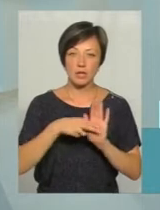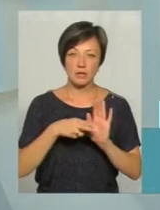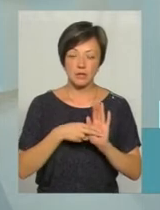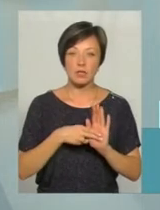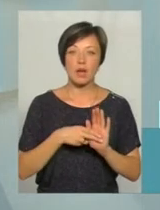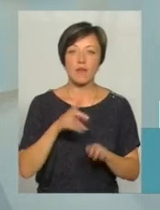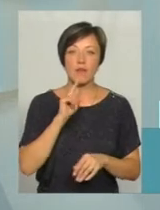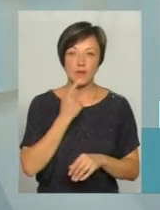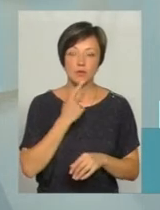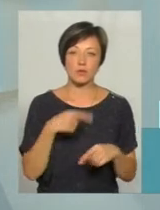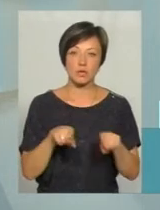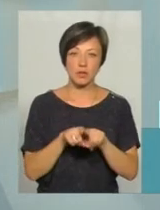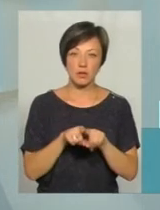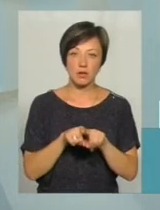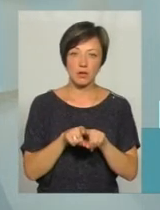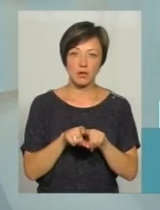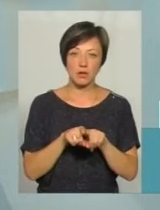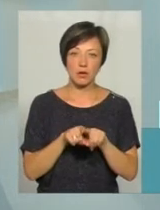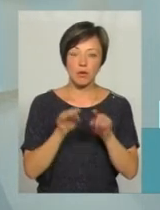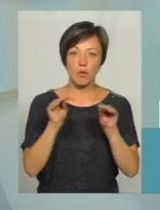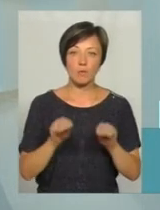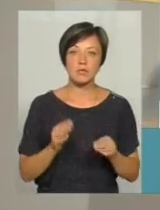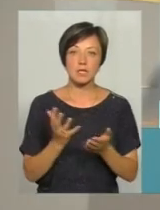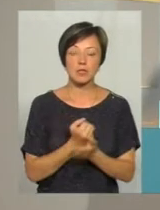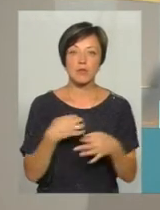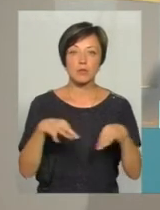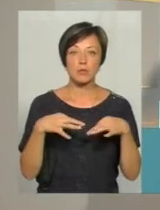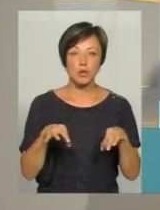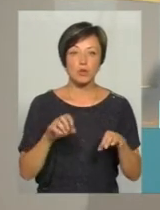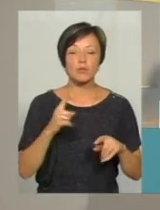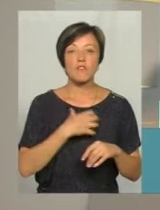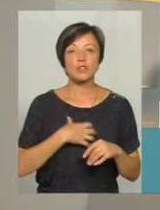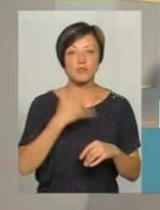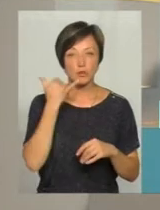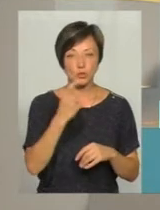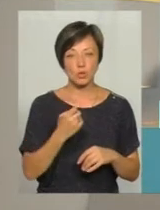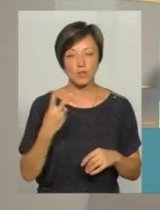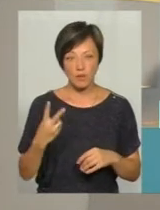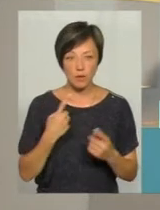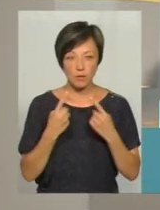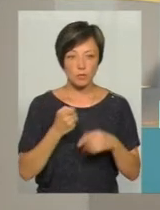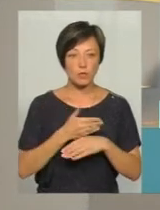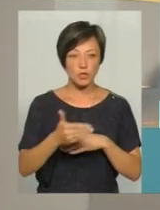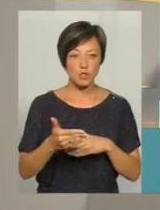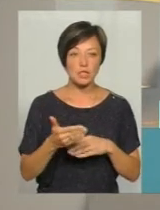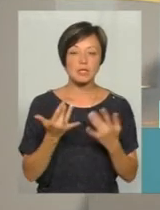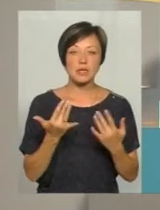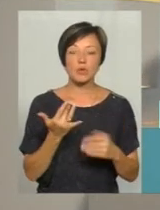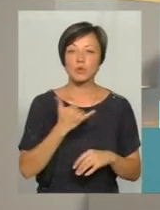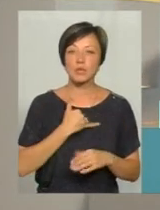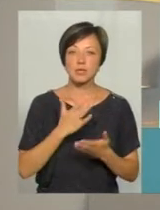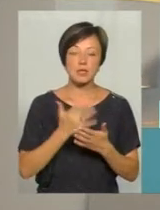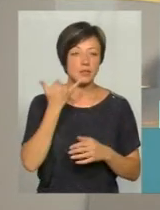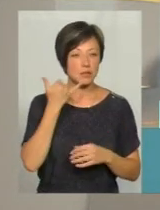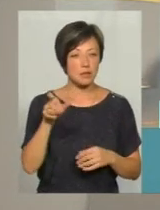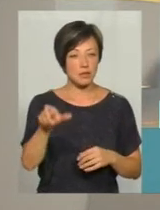тобто, досить важко по таких опису зайти автомобіль. Чому важливо телефонувати на 102, ми поговоримо трошки пізніше, оскільки в нас є на